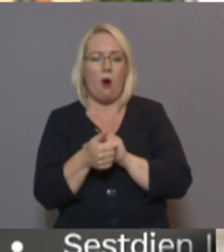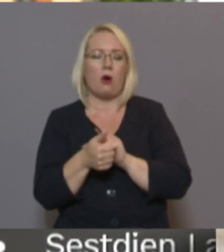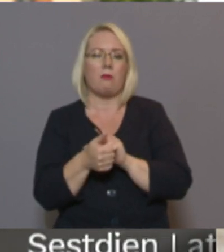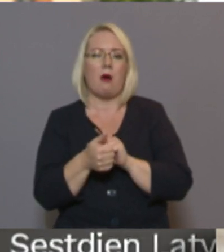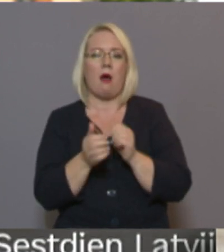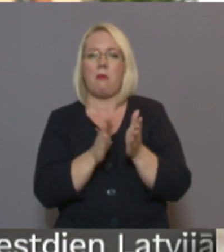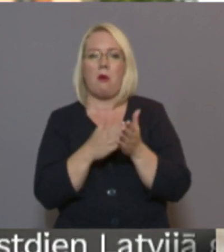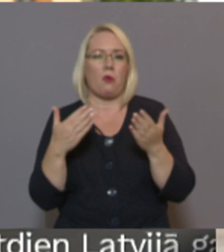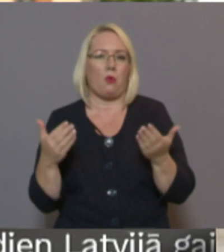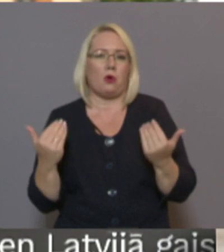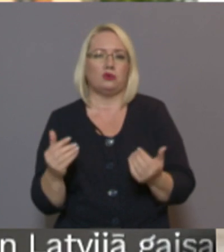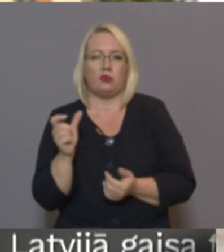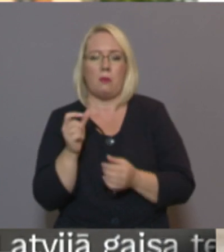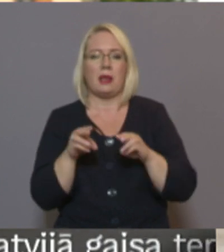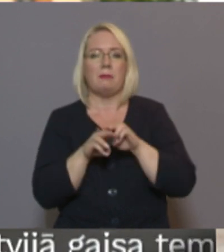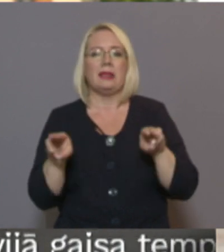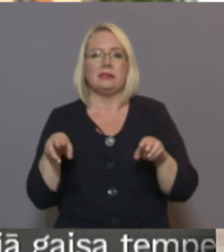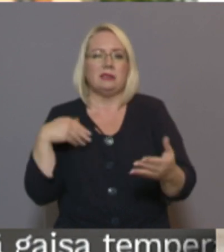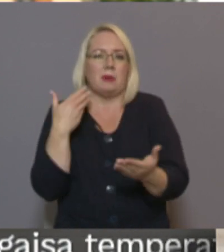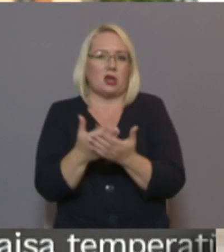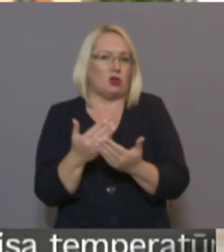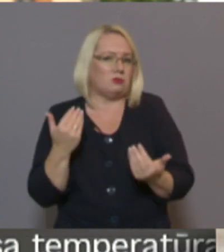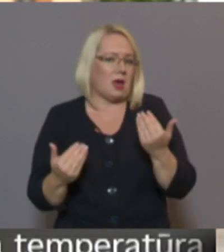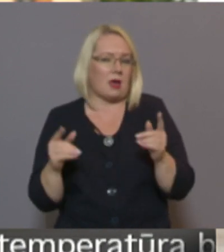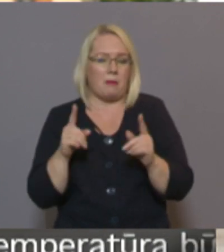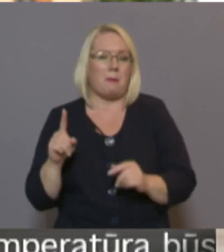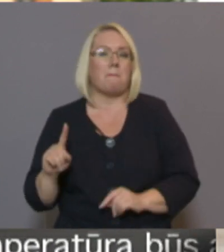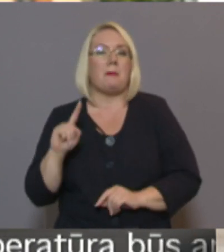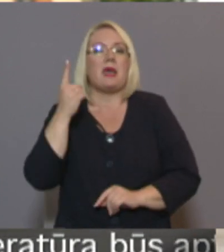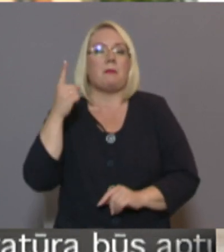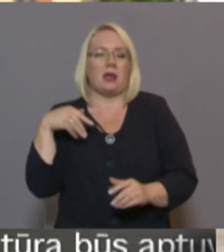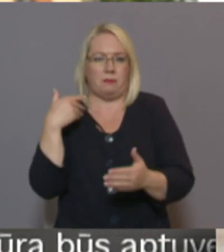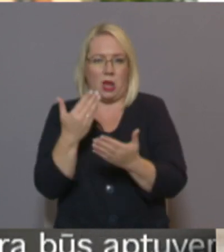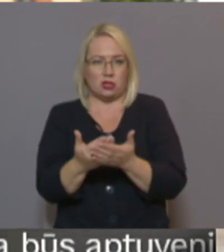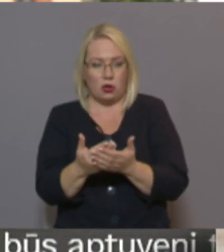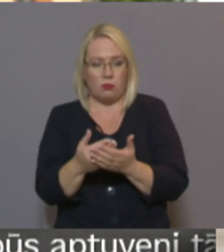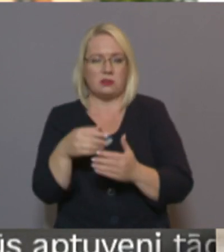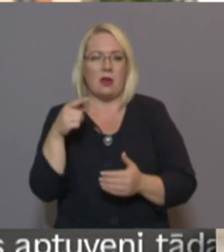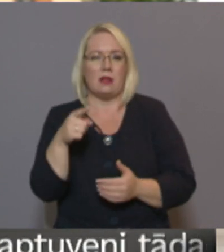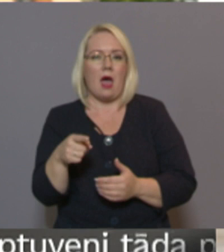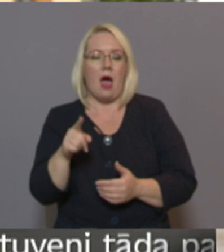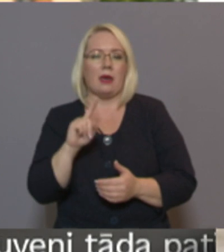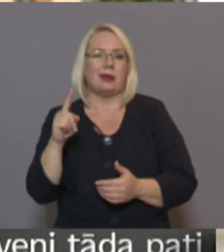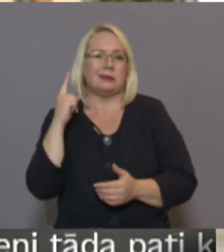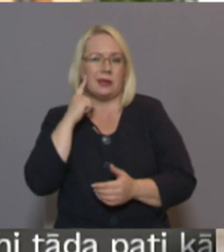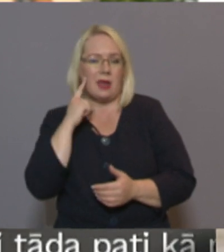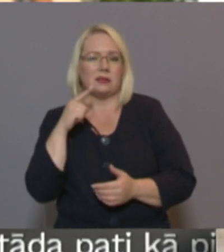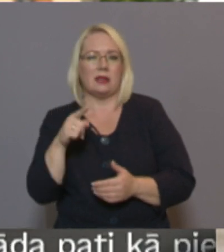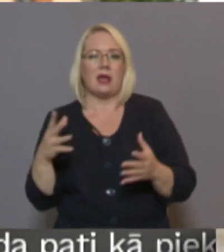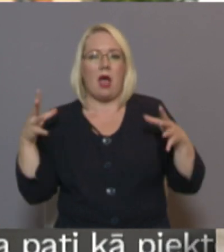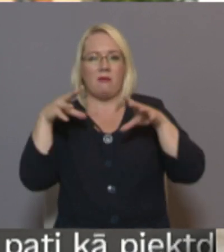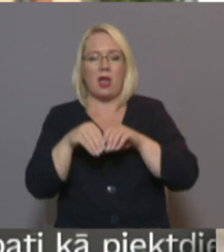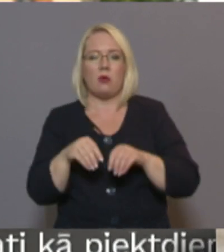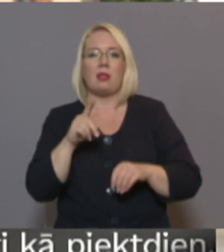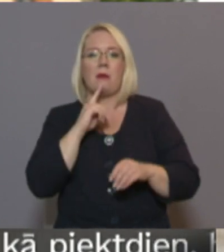par ko šobrīd ministrijas priekšlikums ir pirmais priekšlikums izskanējis par to, ka tiek apvienota ar